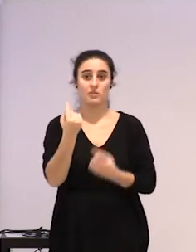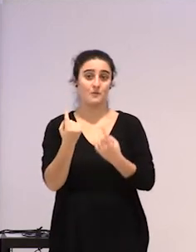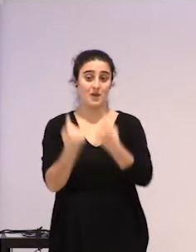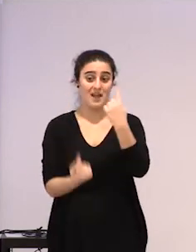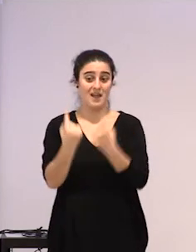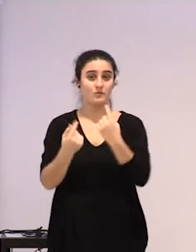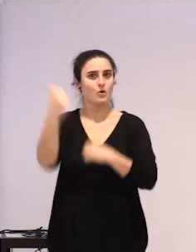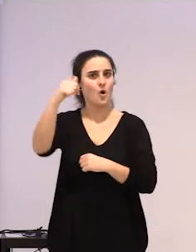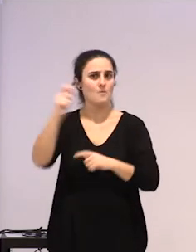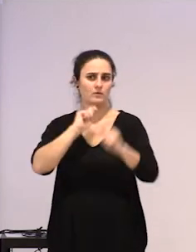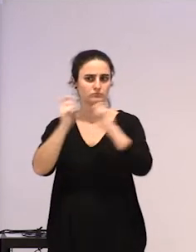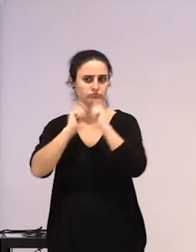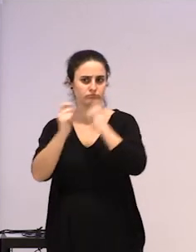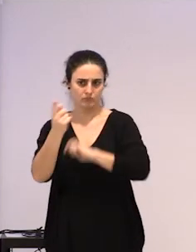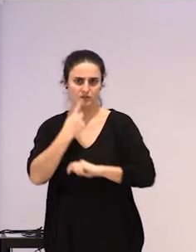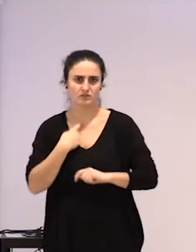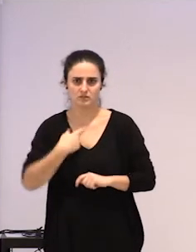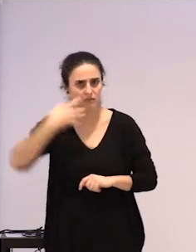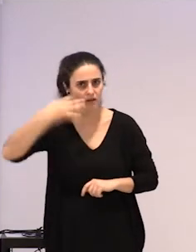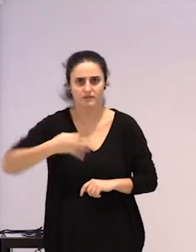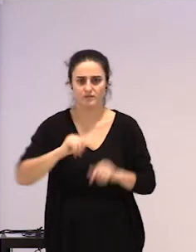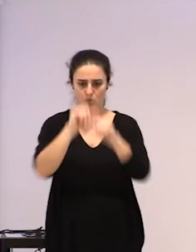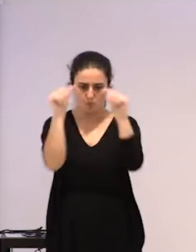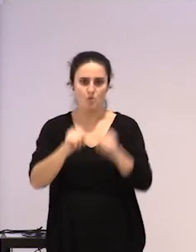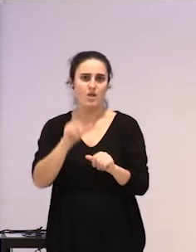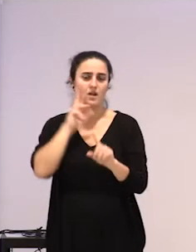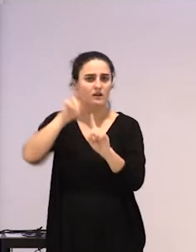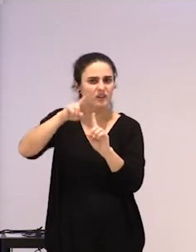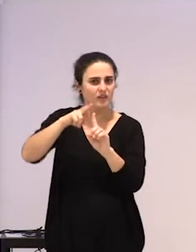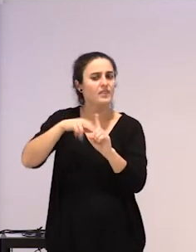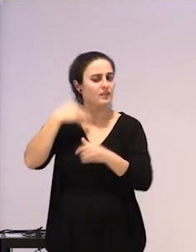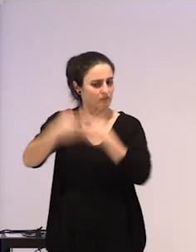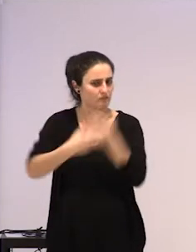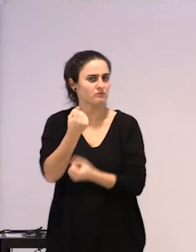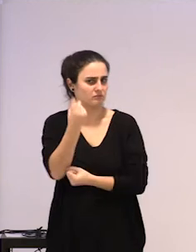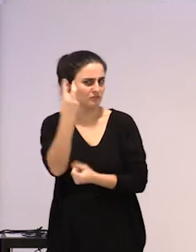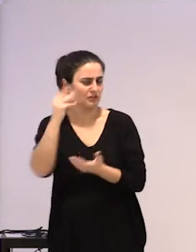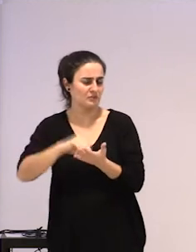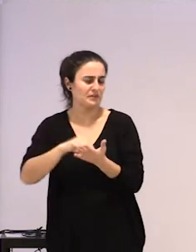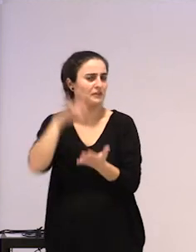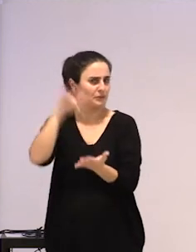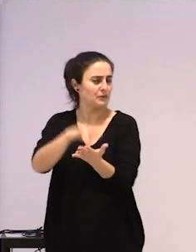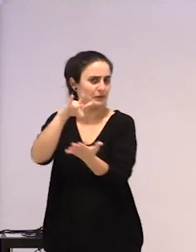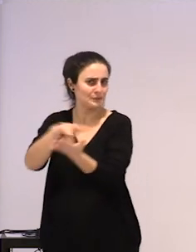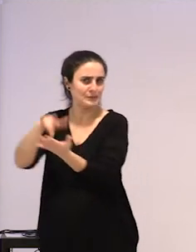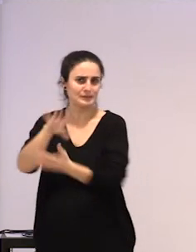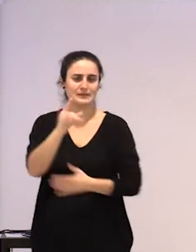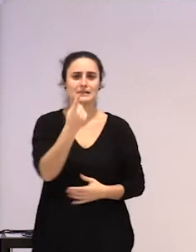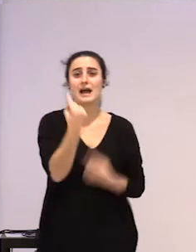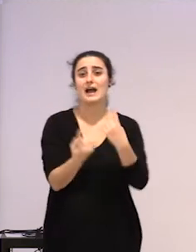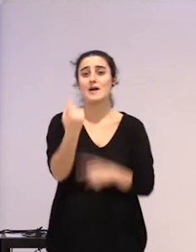hainbat gizonek baio nartu dute, patroionen arabera jokatu dutela askotan, bateke esaten zuen, ni